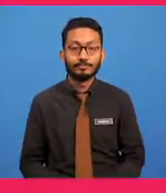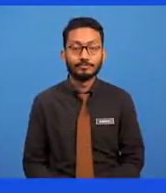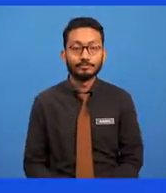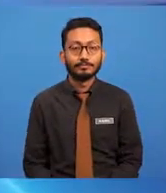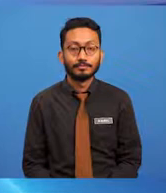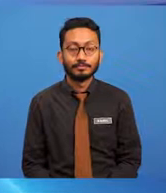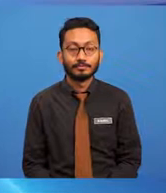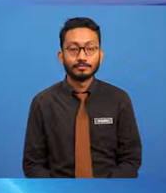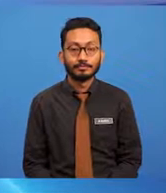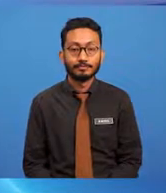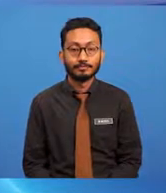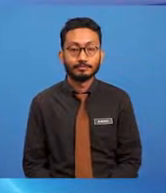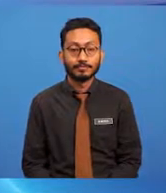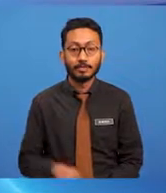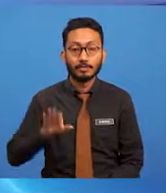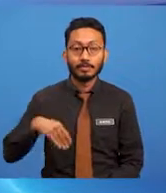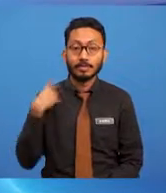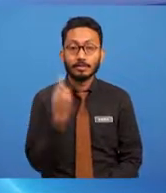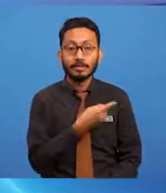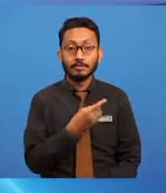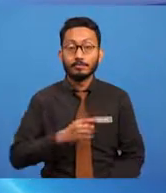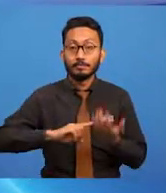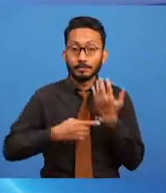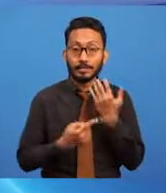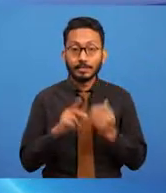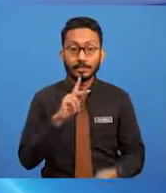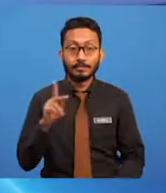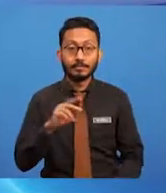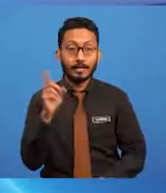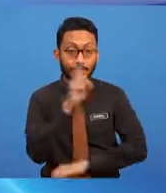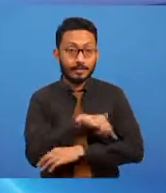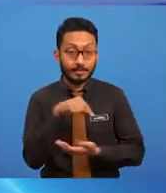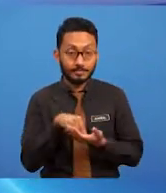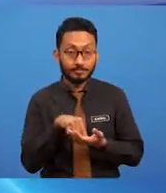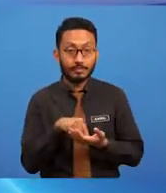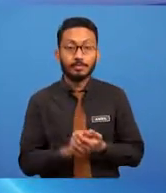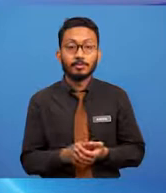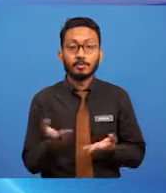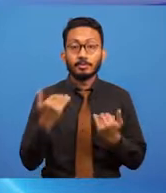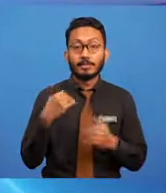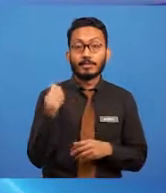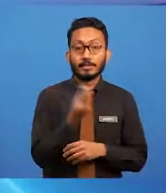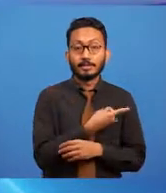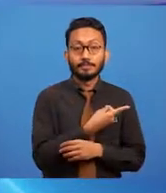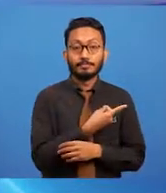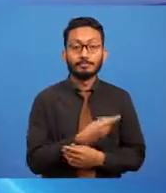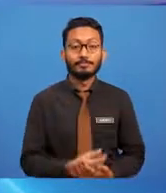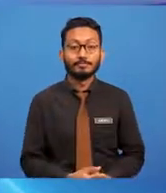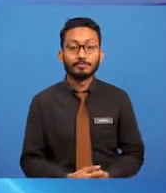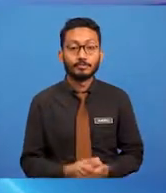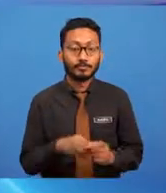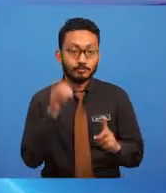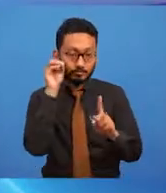Sebelum kita memulakan pembelajaran pada hari ini, mari kita lihat dahulu objektif